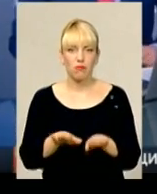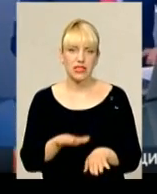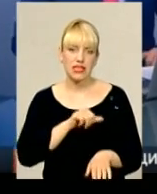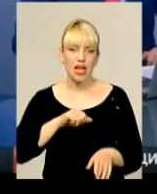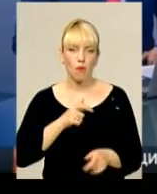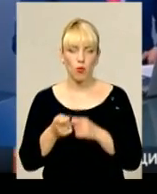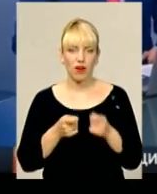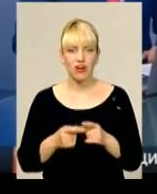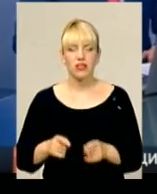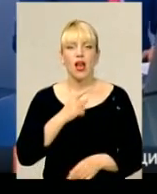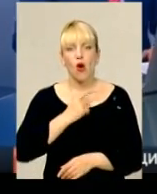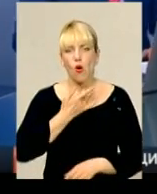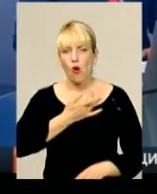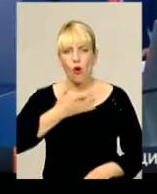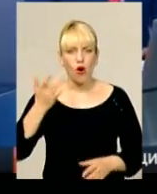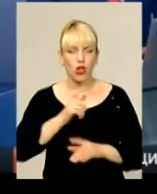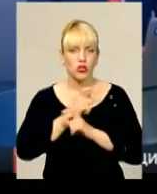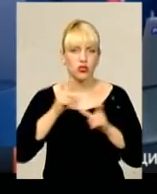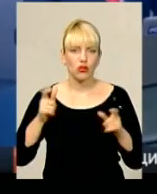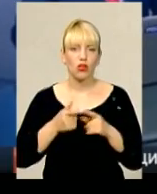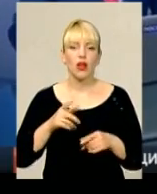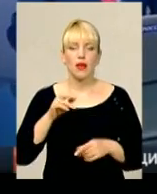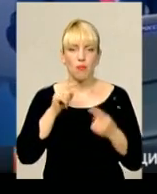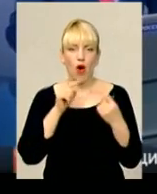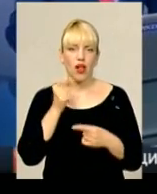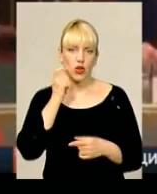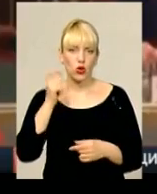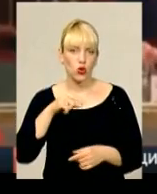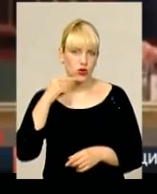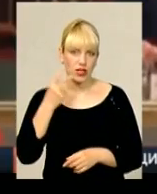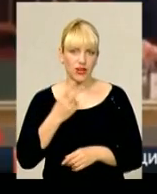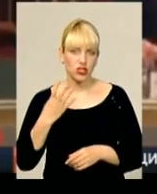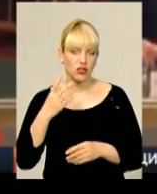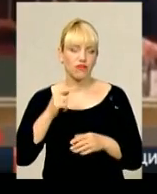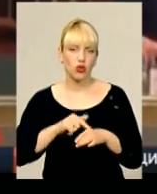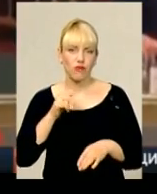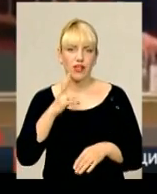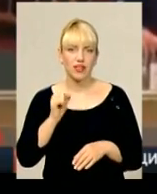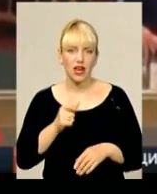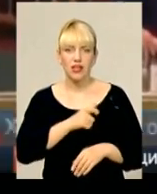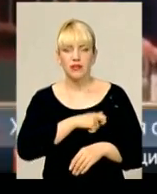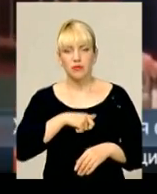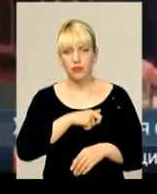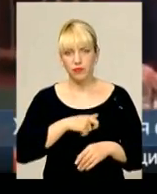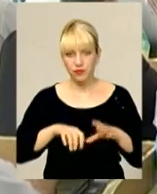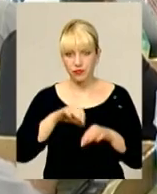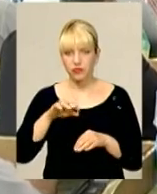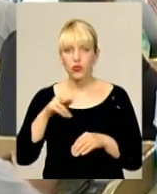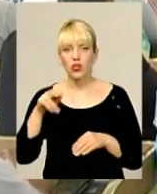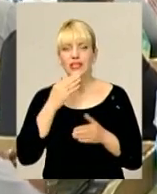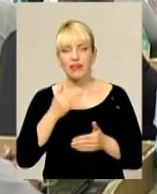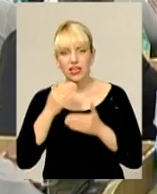Голосно і по-антиукраїнськи «Росія-24» відреагувала на звернення обласних обранців до центральної влади. Текст